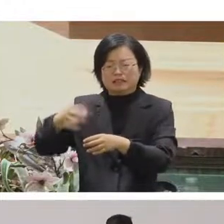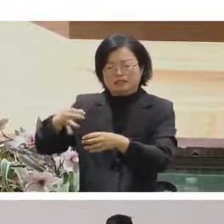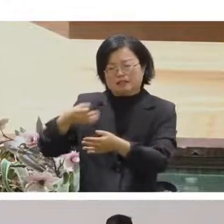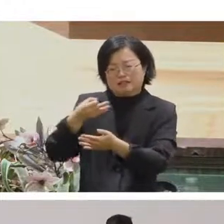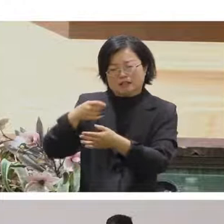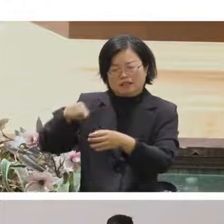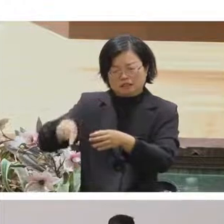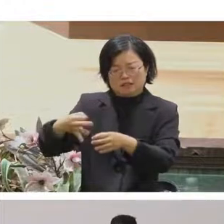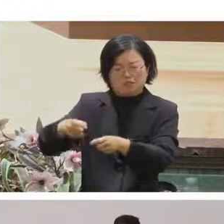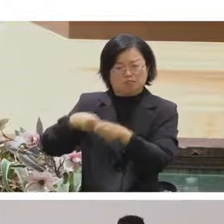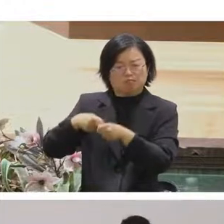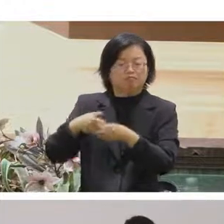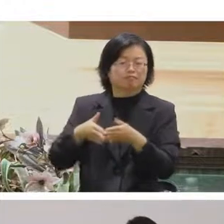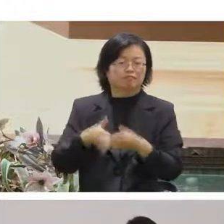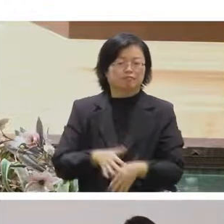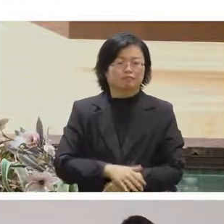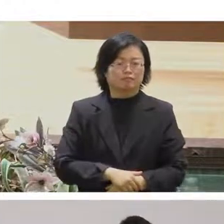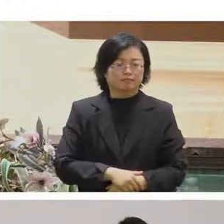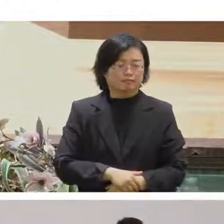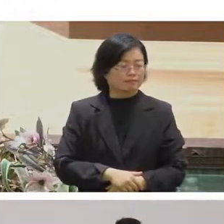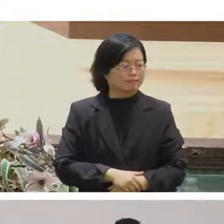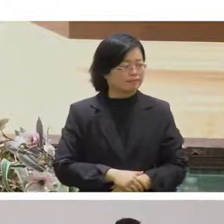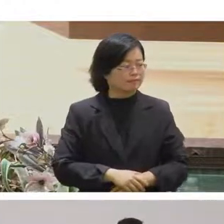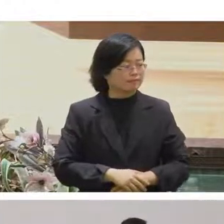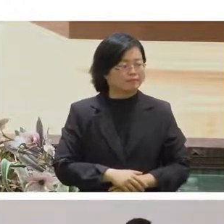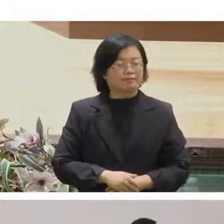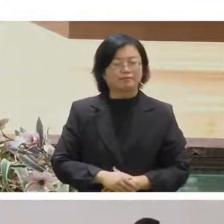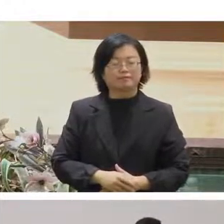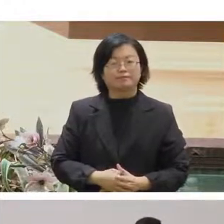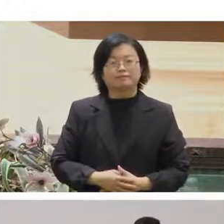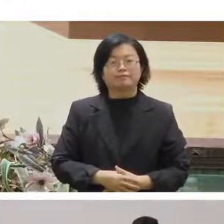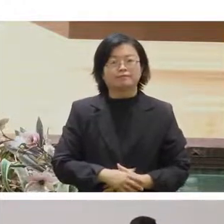源放近一點放近一點 麥克風